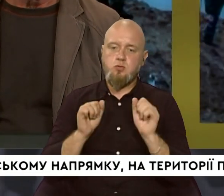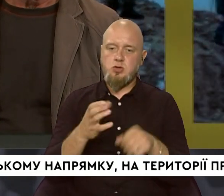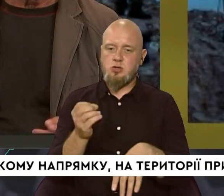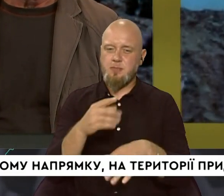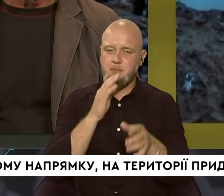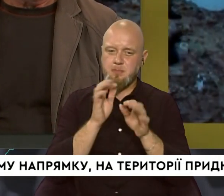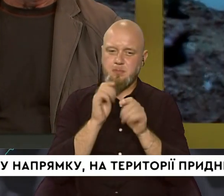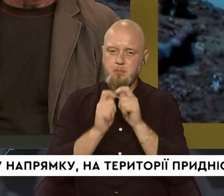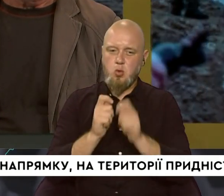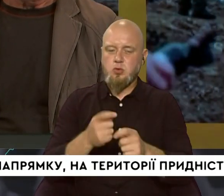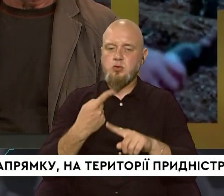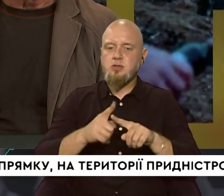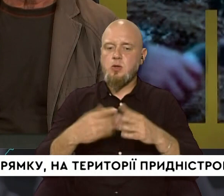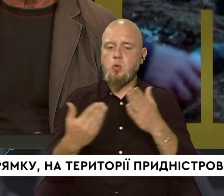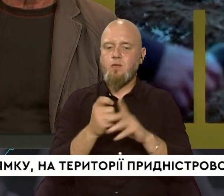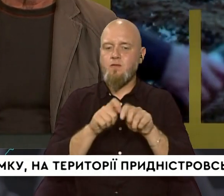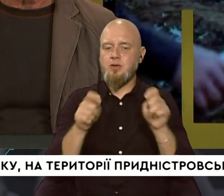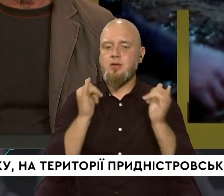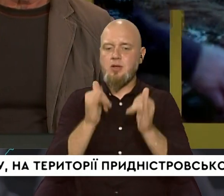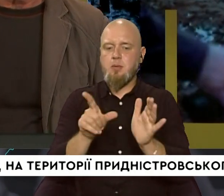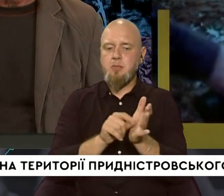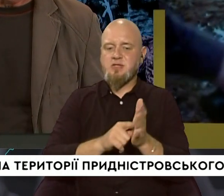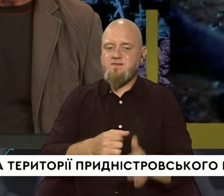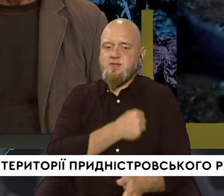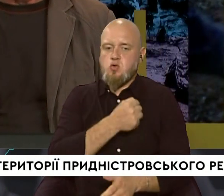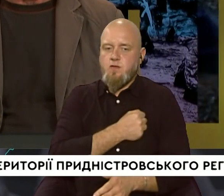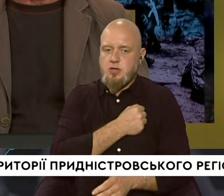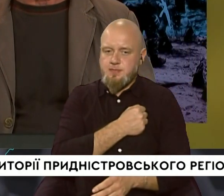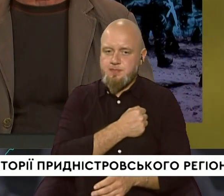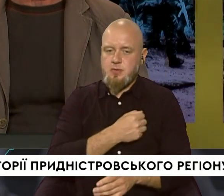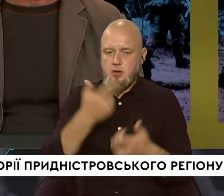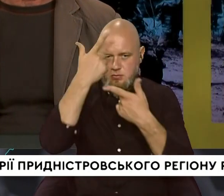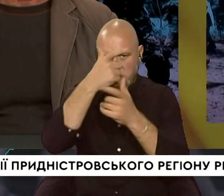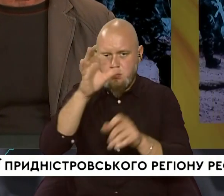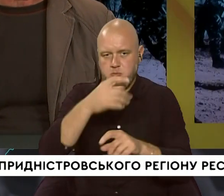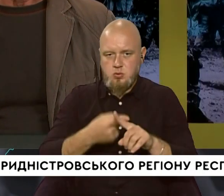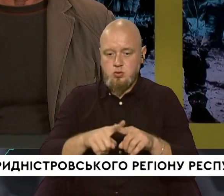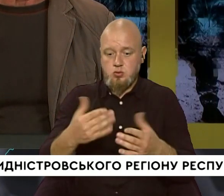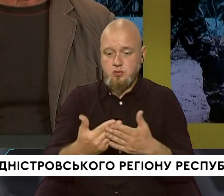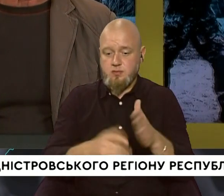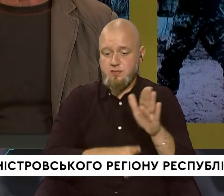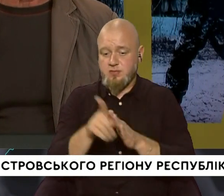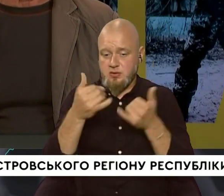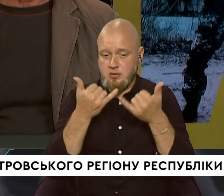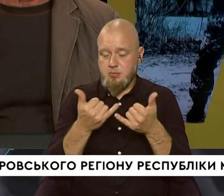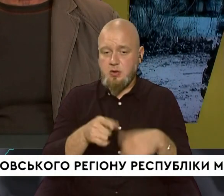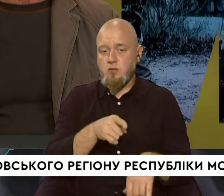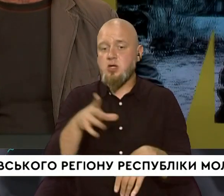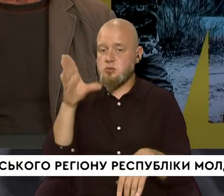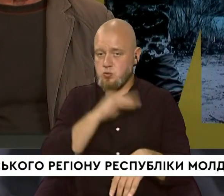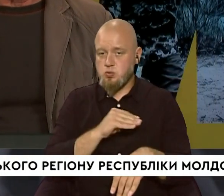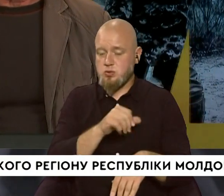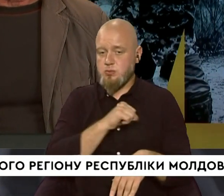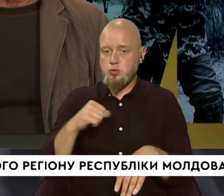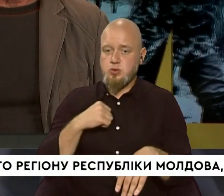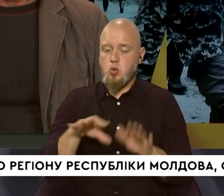ще покоментуєте, ось ці нововведення для пенсій військових повідомлялося про те, що відтепер вони зможуть